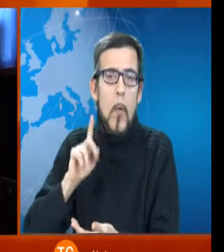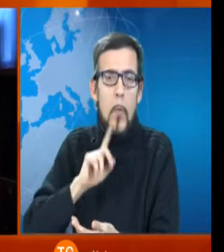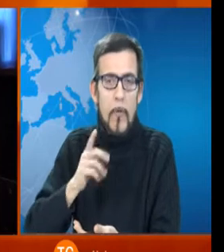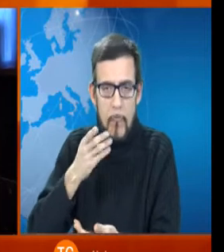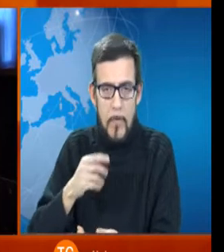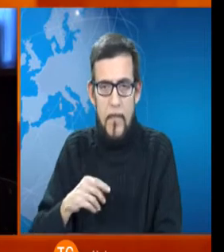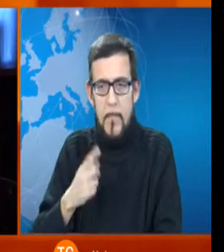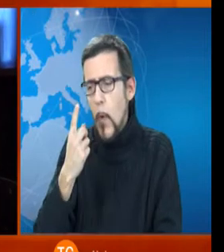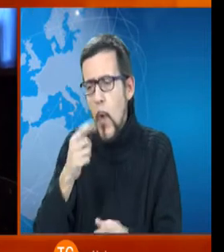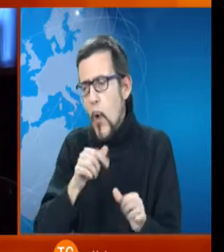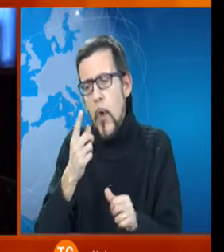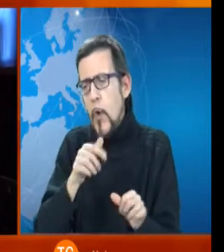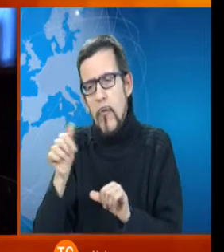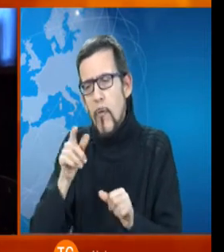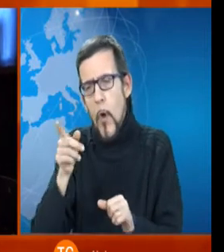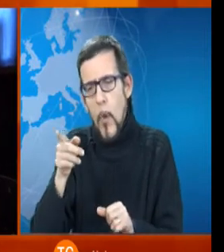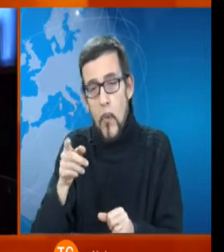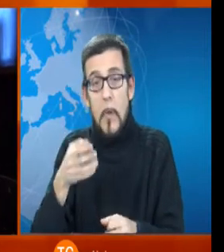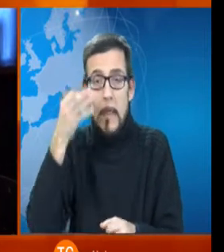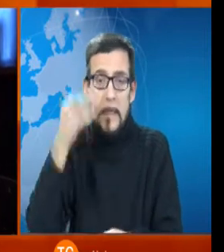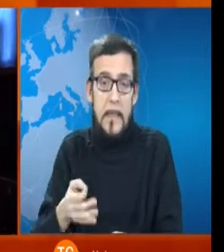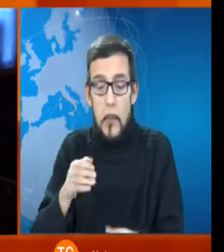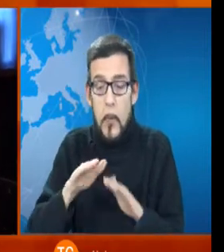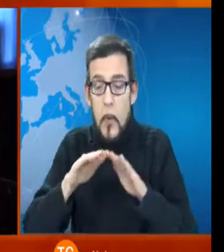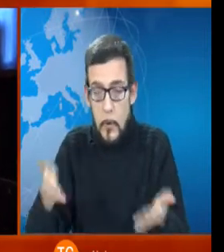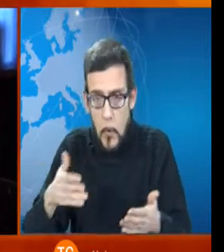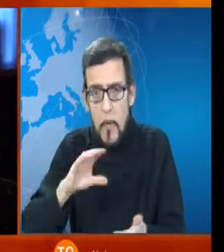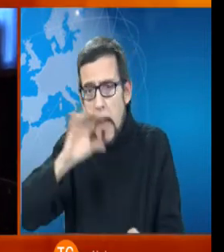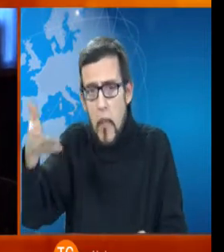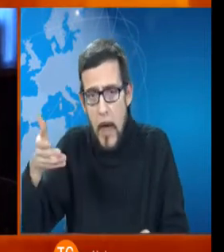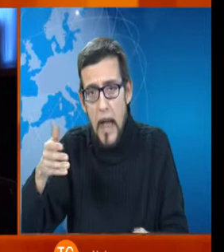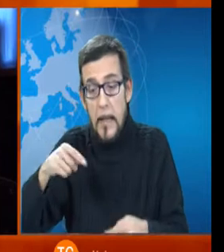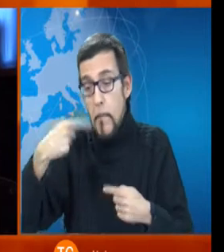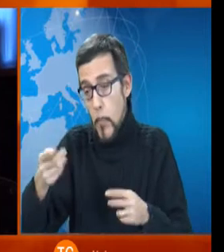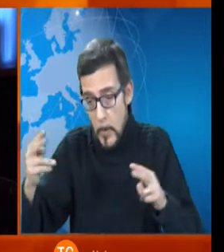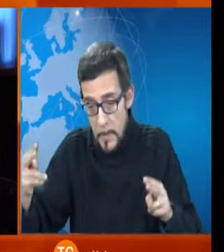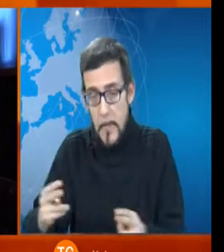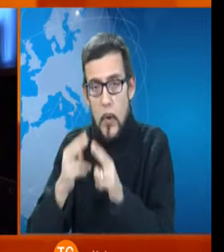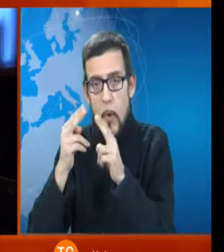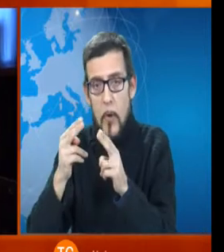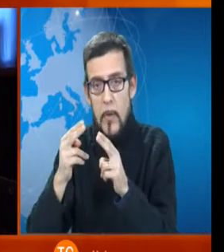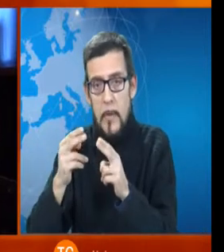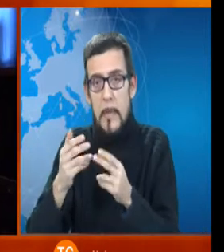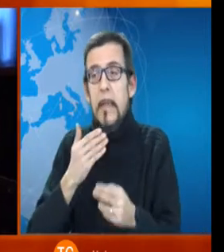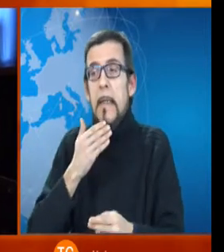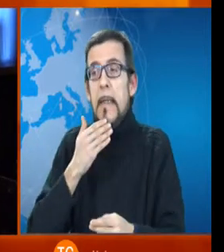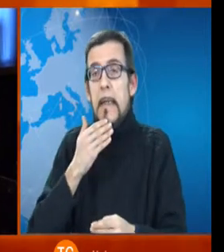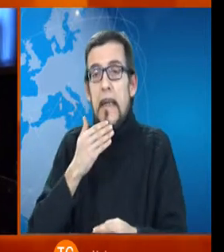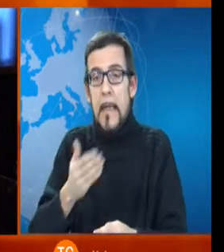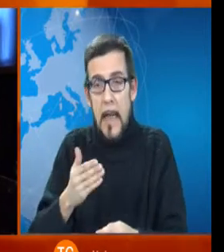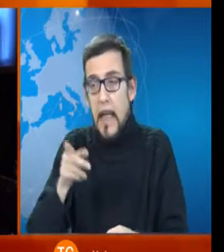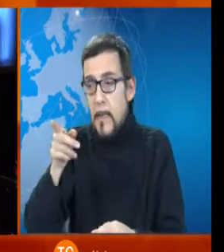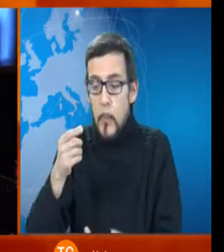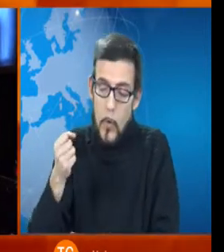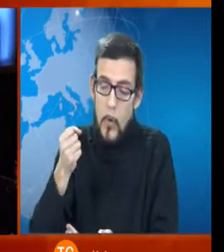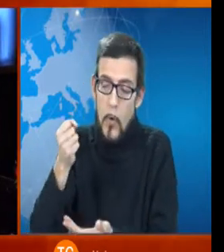uno dei personaggi che ci avevamo prima sicuramente ne scopriremo altri nei nostri prossimi incontri intanto te ringraziamo ancora per il tuo contributo ciao